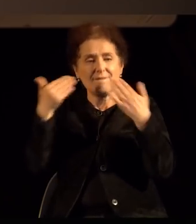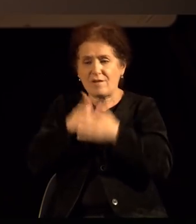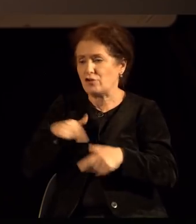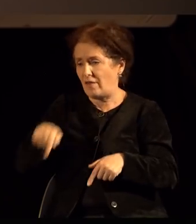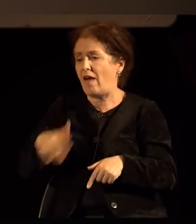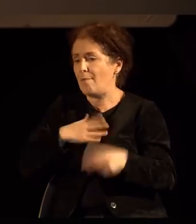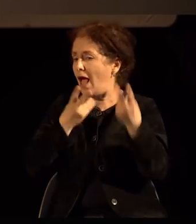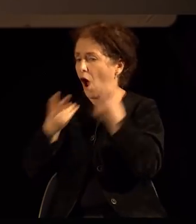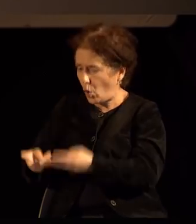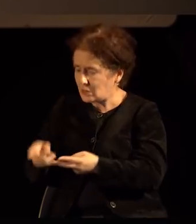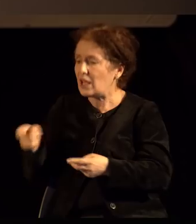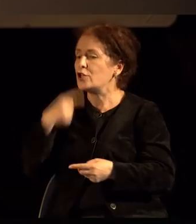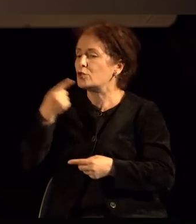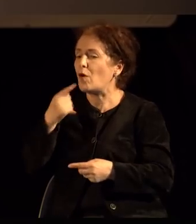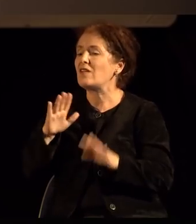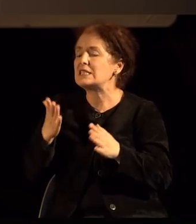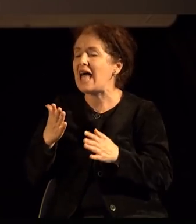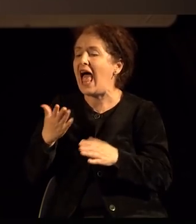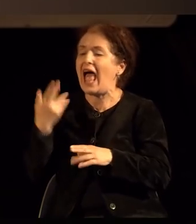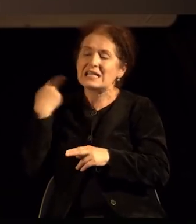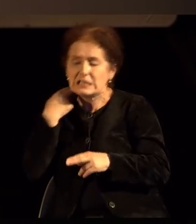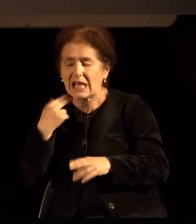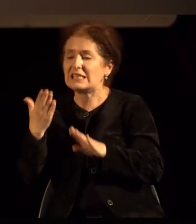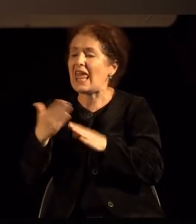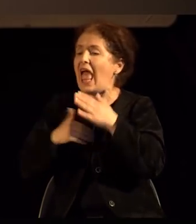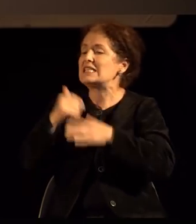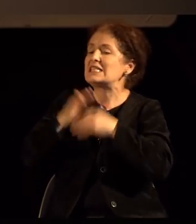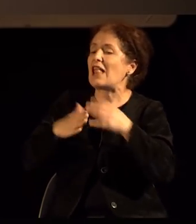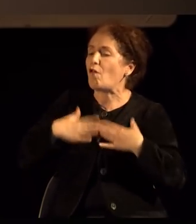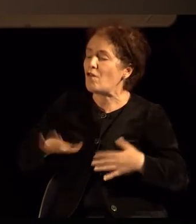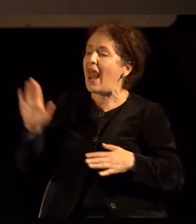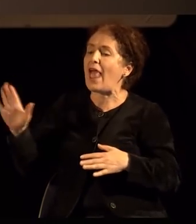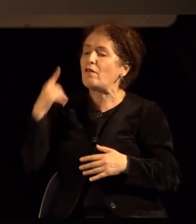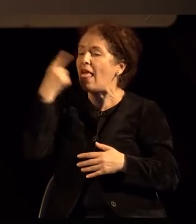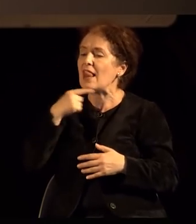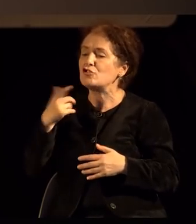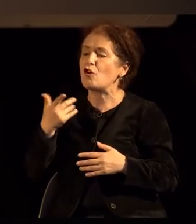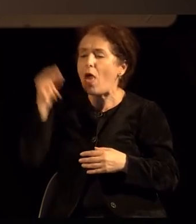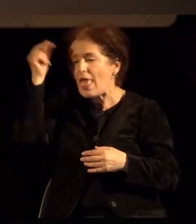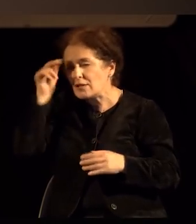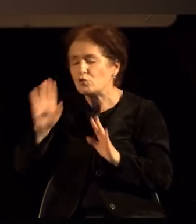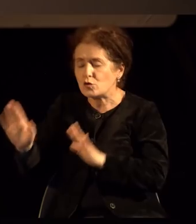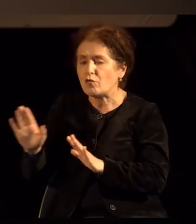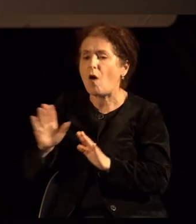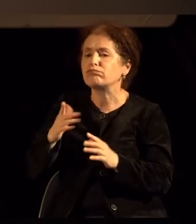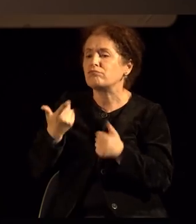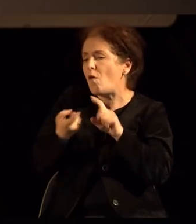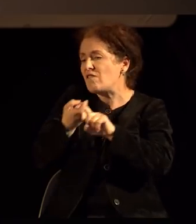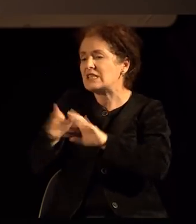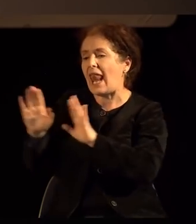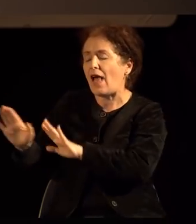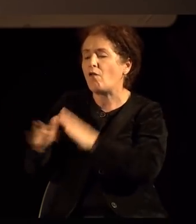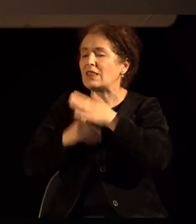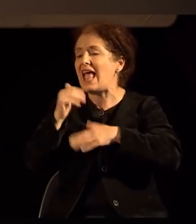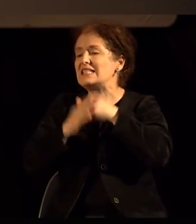говорници ке зборуваат токму за тоа. Секој со својата приказна, секој од свој аспект, ке разкажува нешто за сексуалното